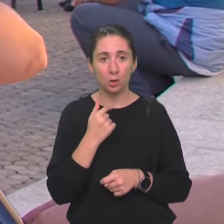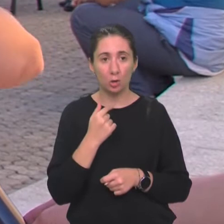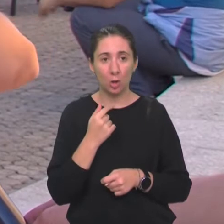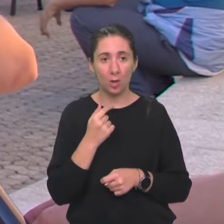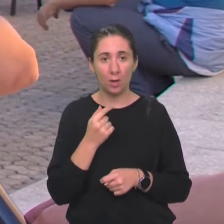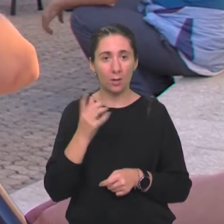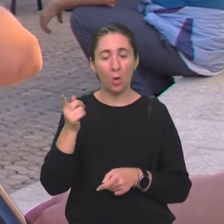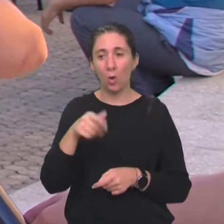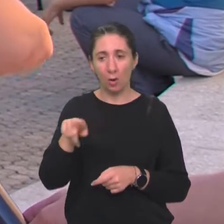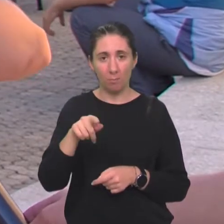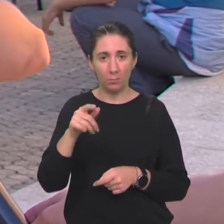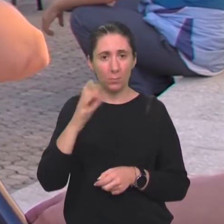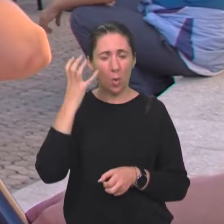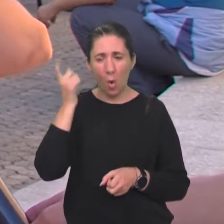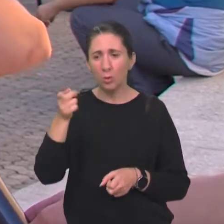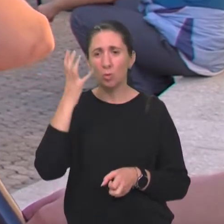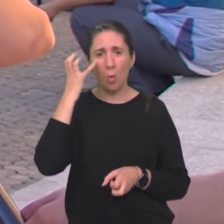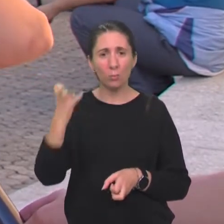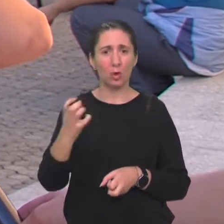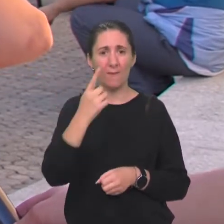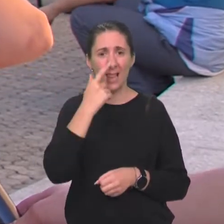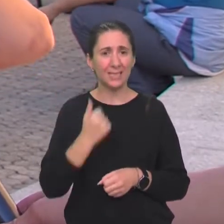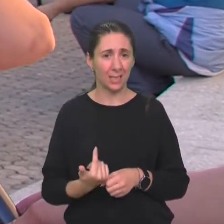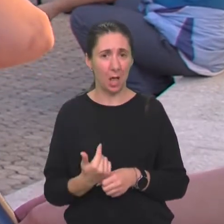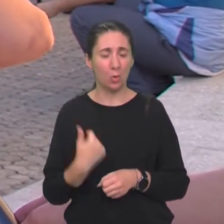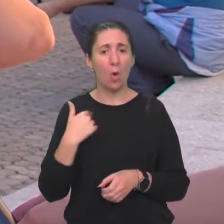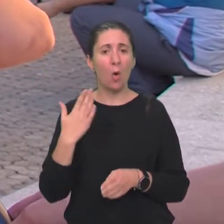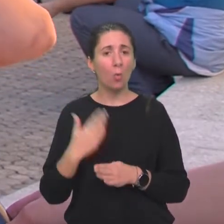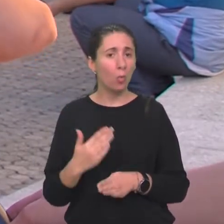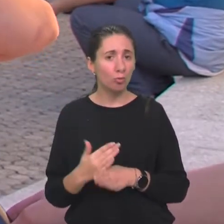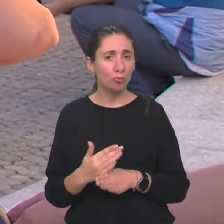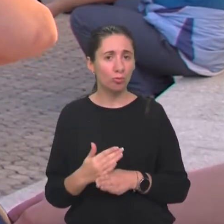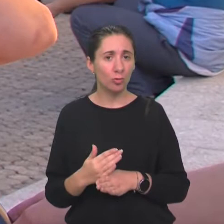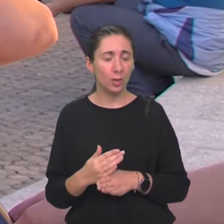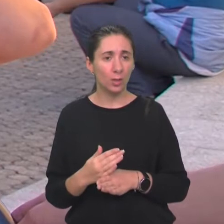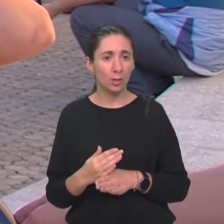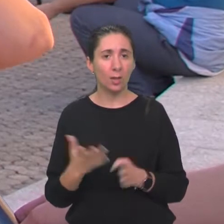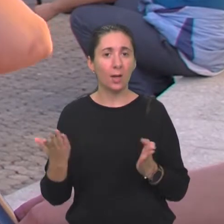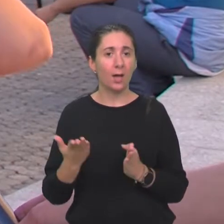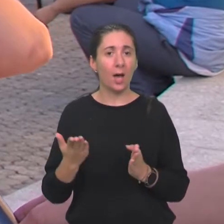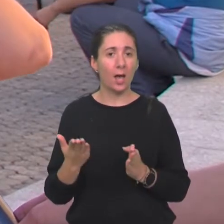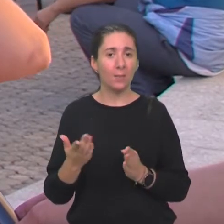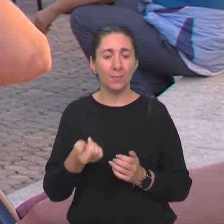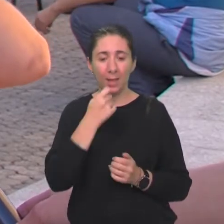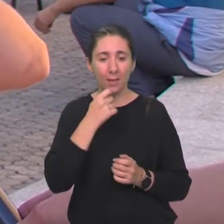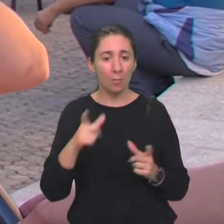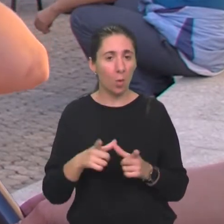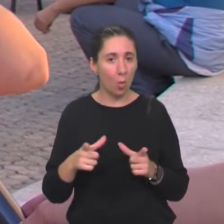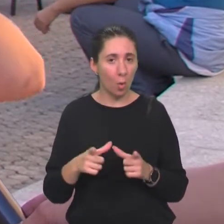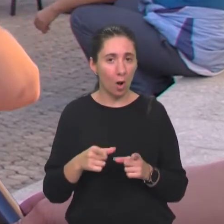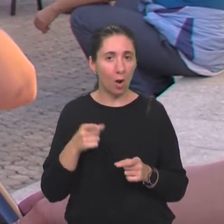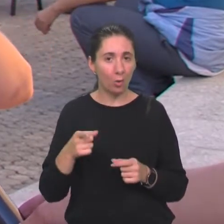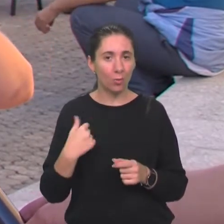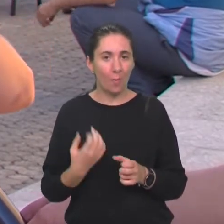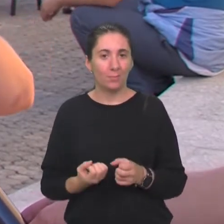obožavali slatko. Ja uvijek kad jedam kolač to me